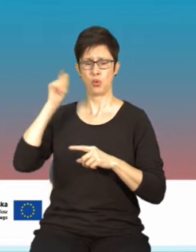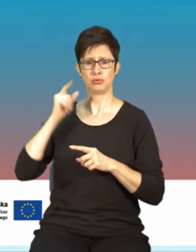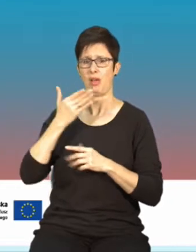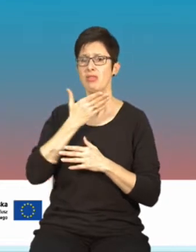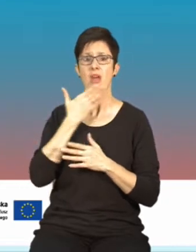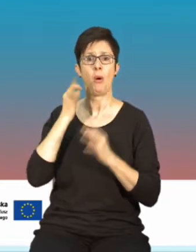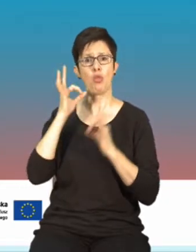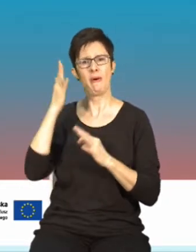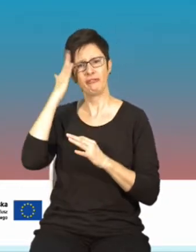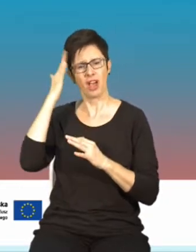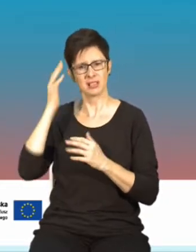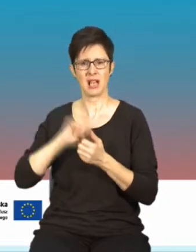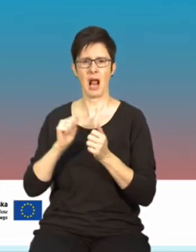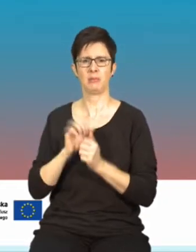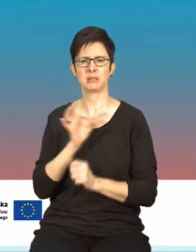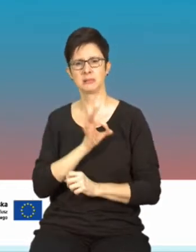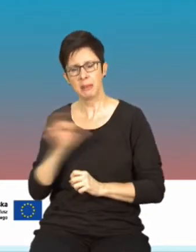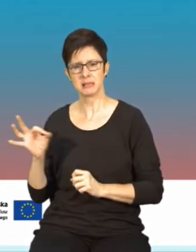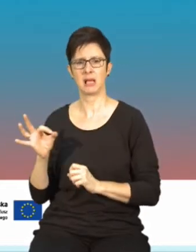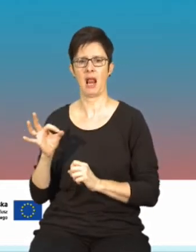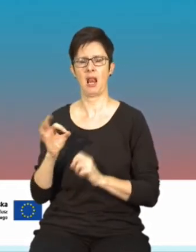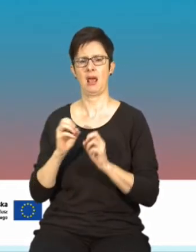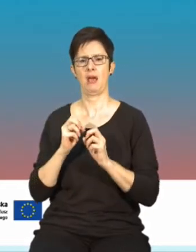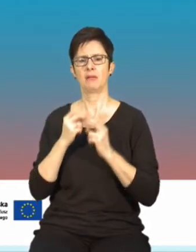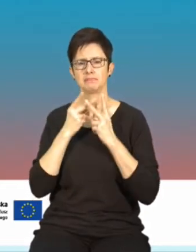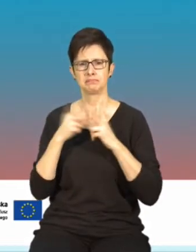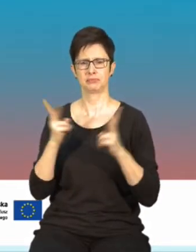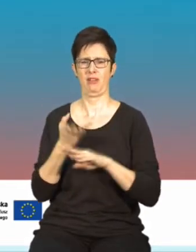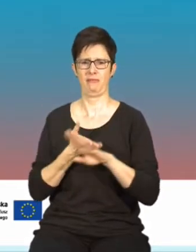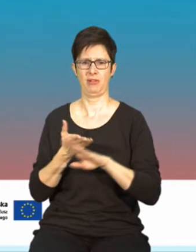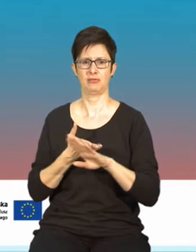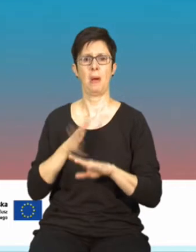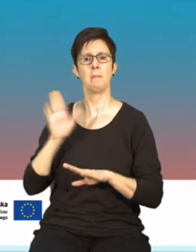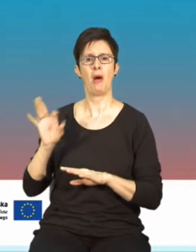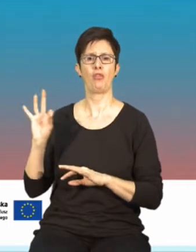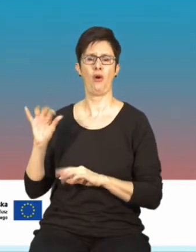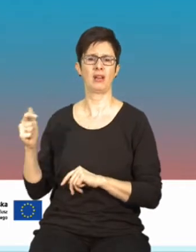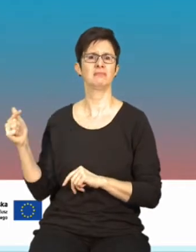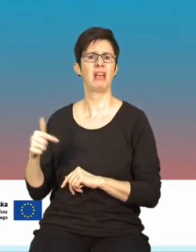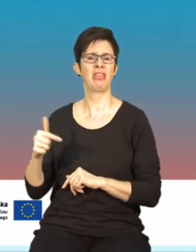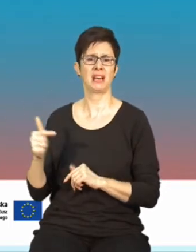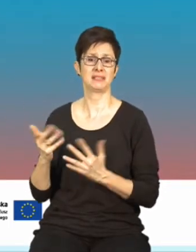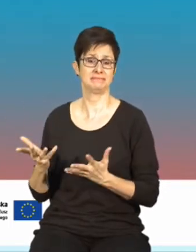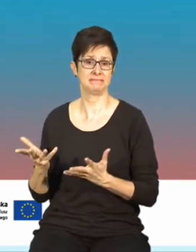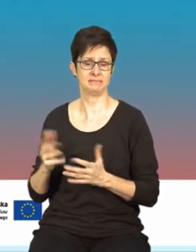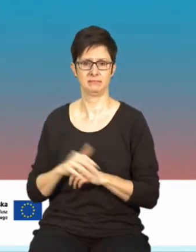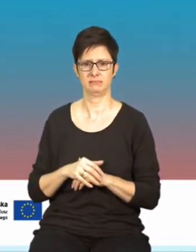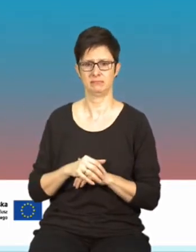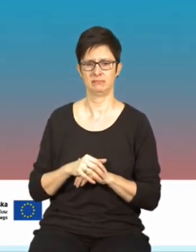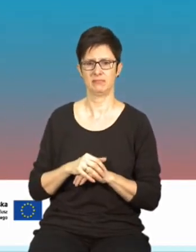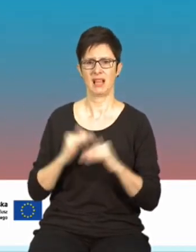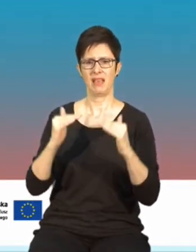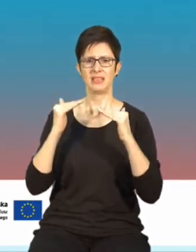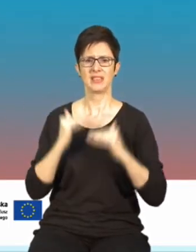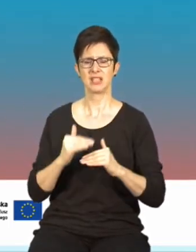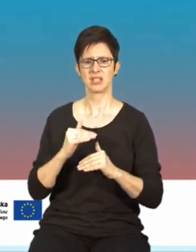dezinformacja, jak wspomniałam wcześniej, za którą stoją jakieś grupy interesu, niski poziom zaufania